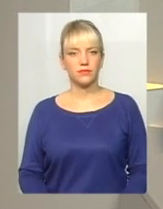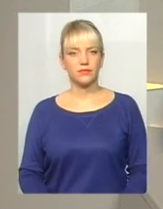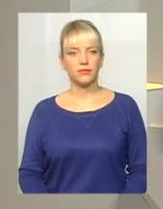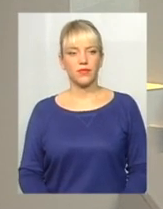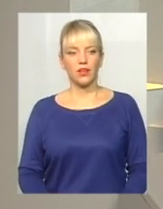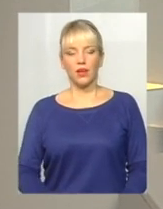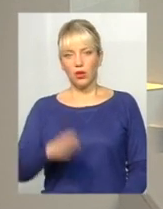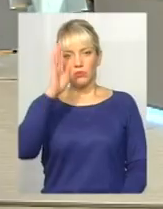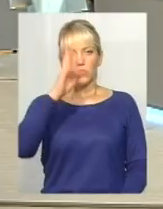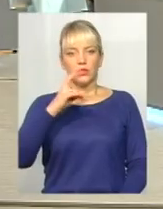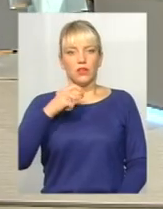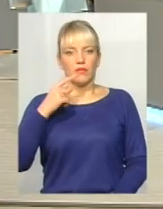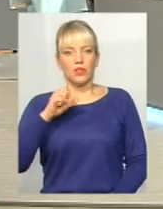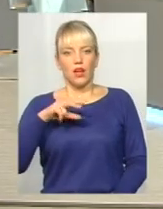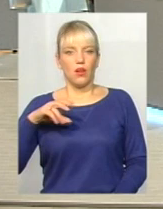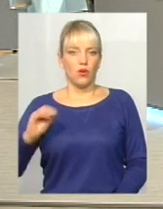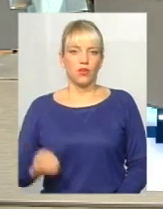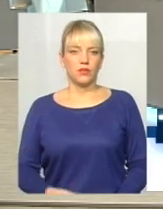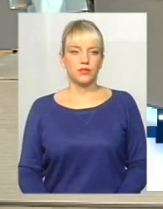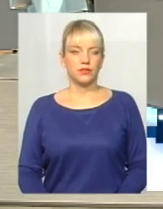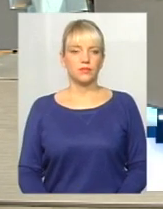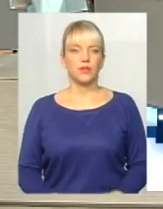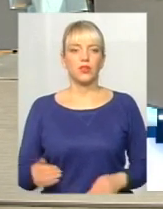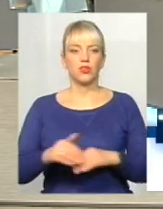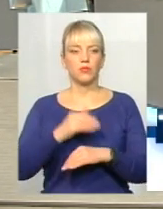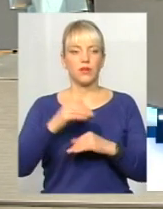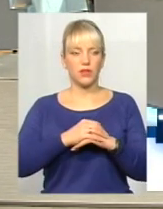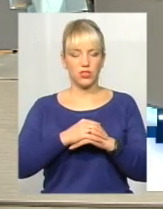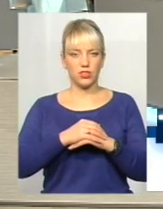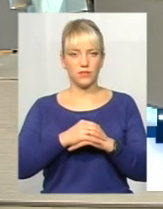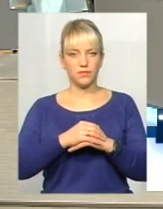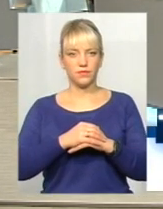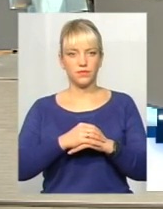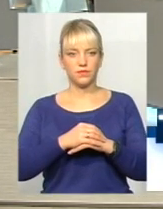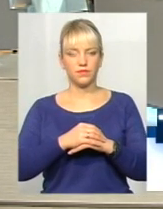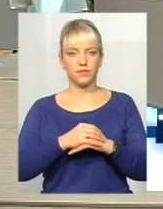Алло. Ми вас чуємо, говоріть, будь ласка. Добрий вечір. Добрий вечір.